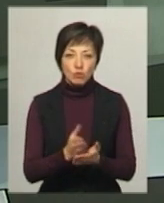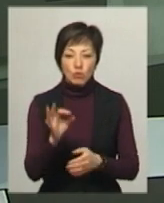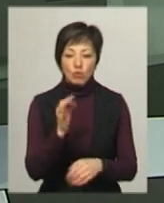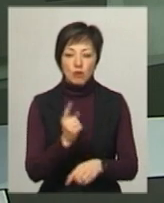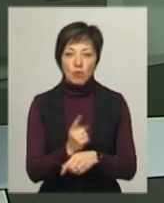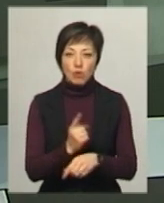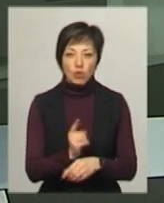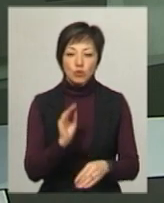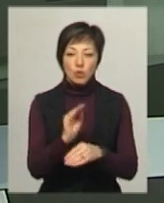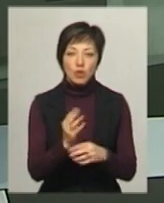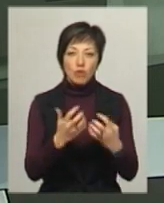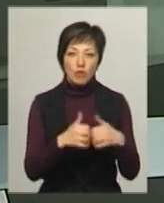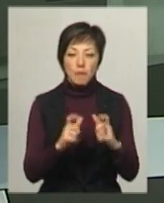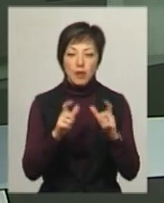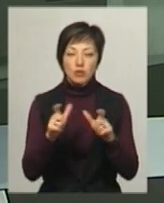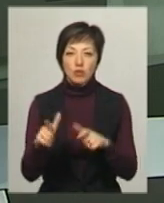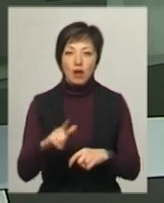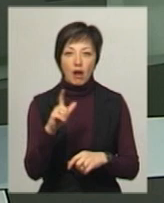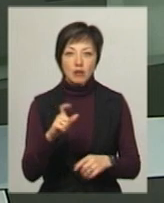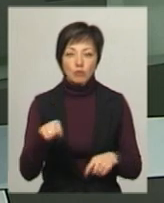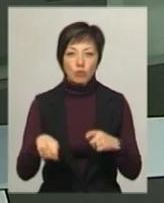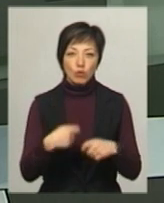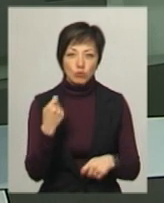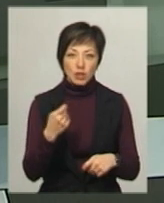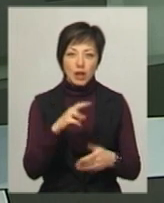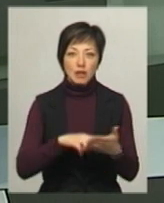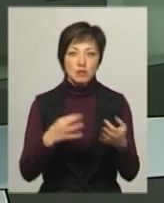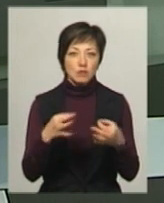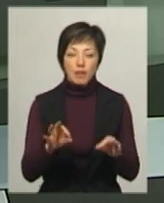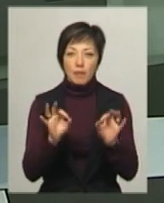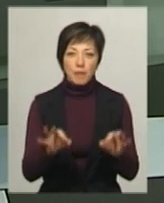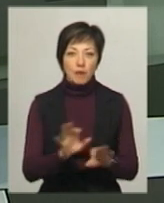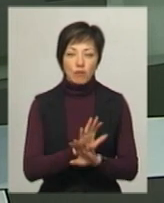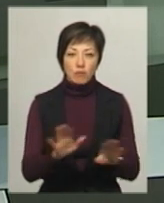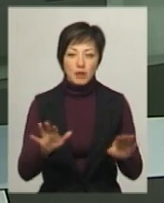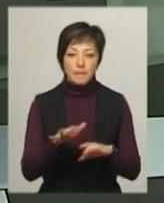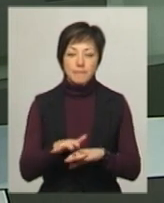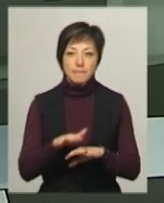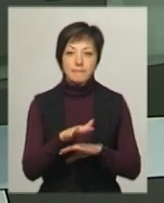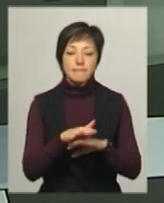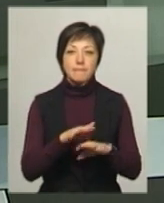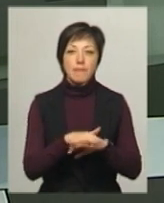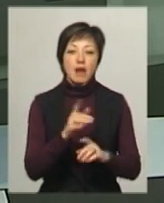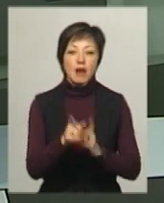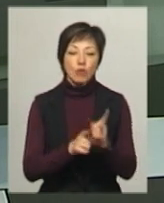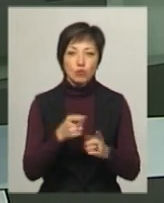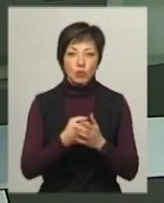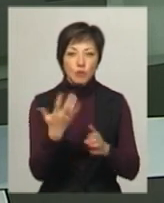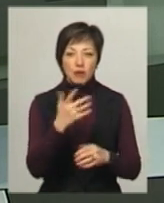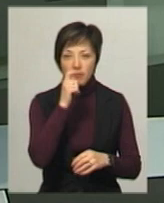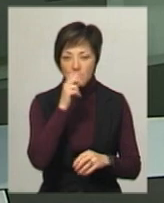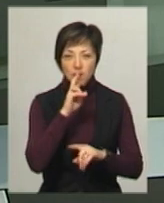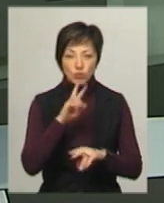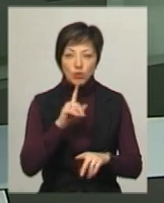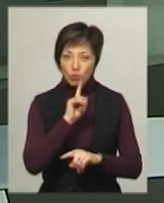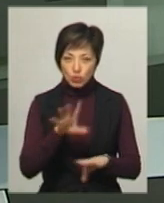заборону до нарахувань в платіжках за газ та порушення ліцензування неправомірне. І перерахунки до 5 квітня населенню не буде, а